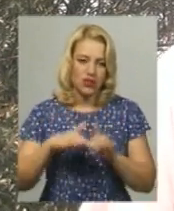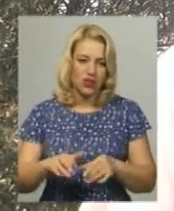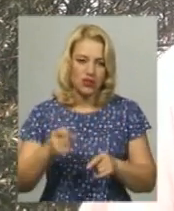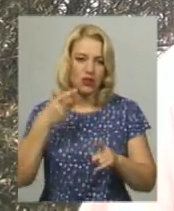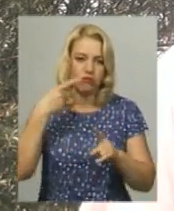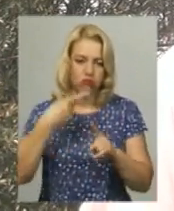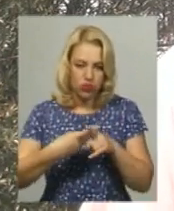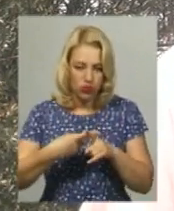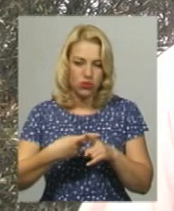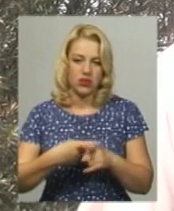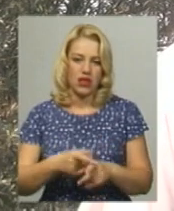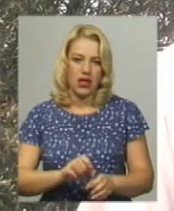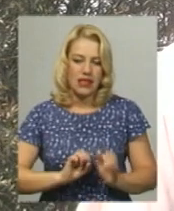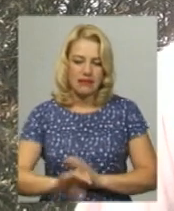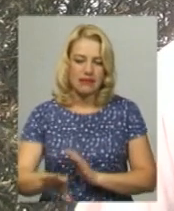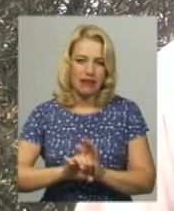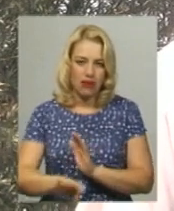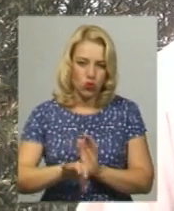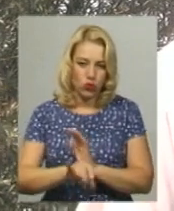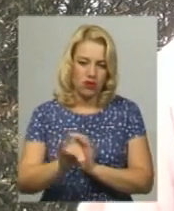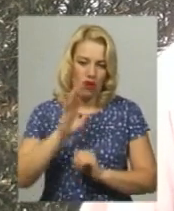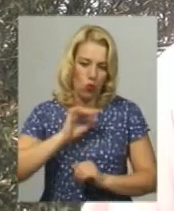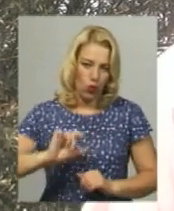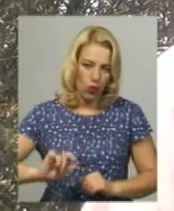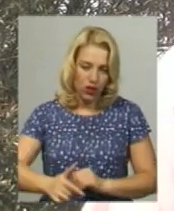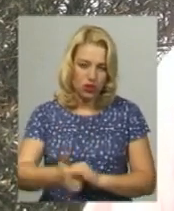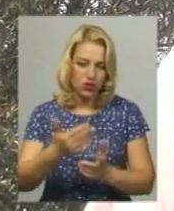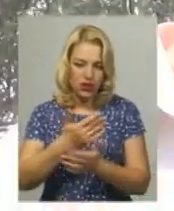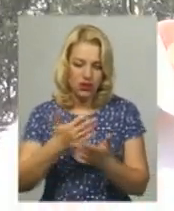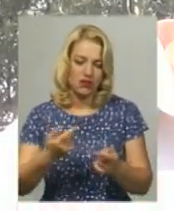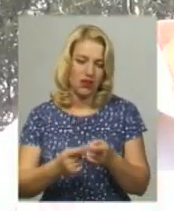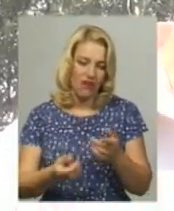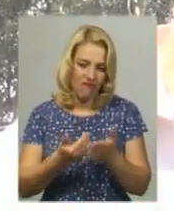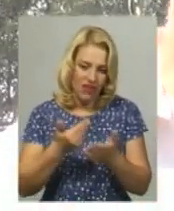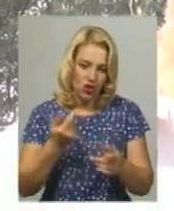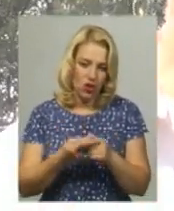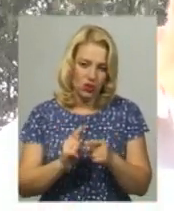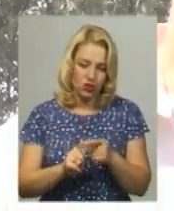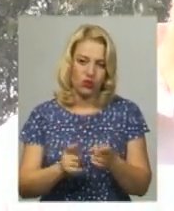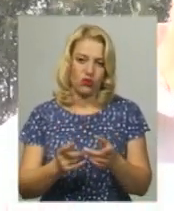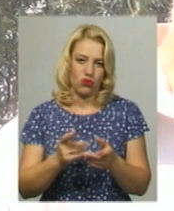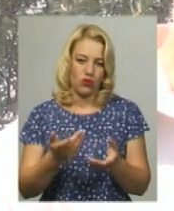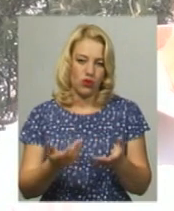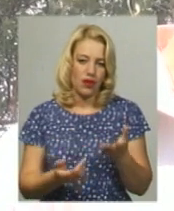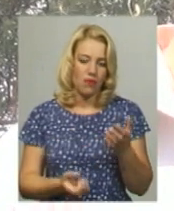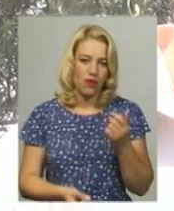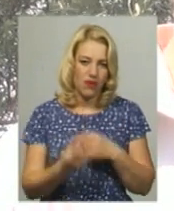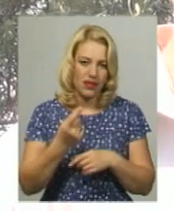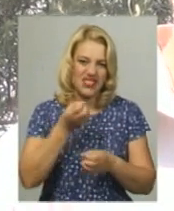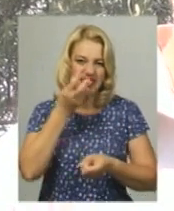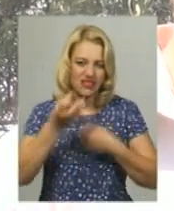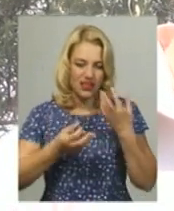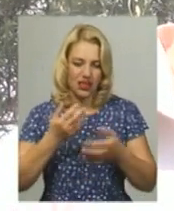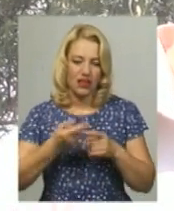різні органічні речовини в річку і від цього починається цвітіння. Це якісь водорослі, вони споживають